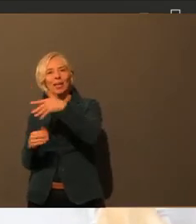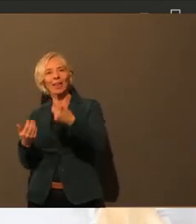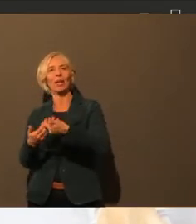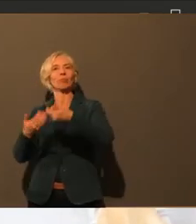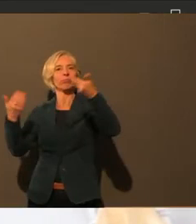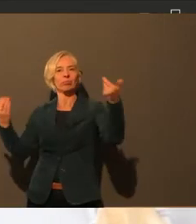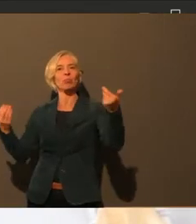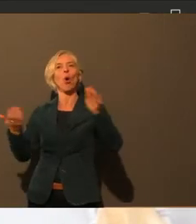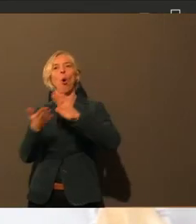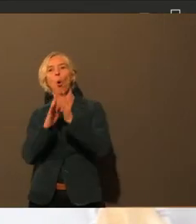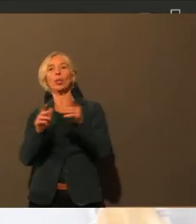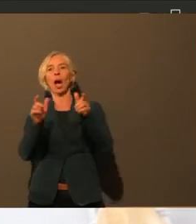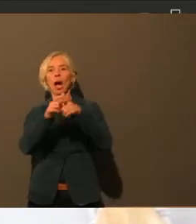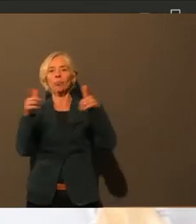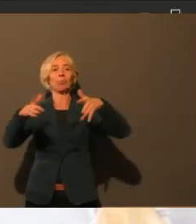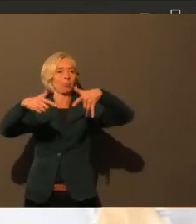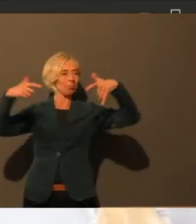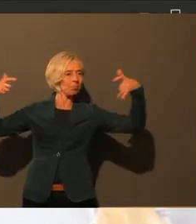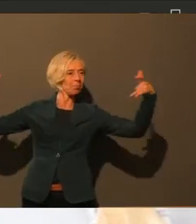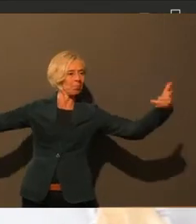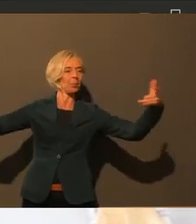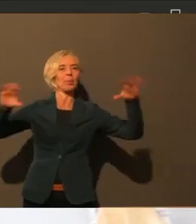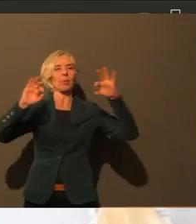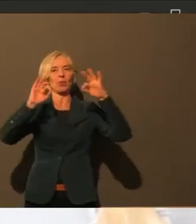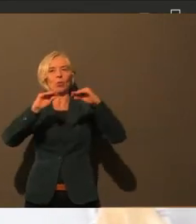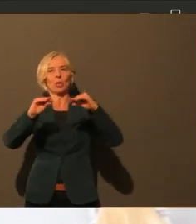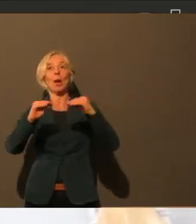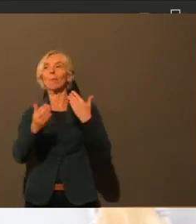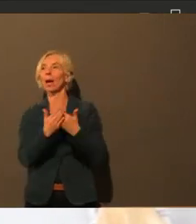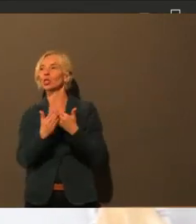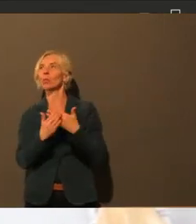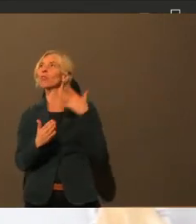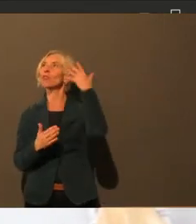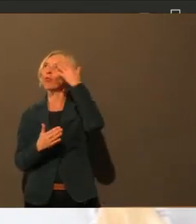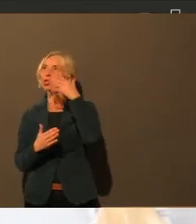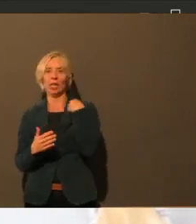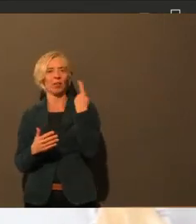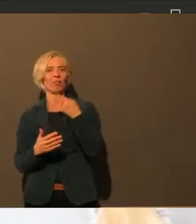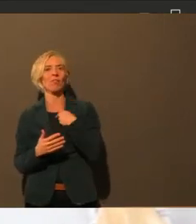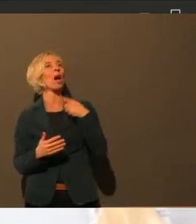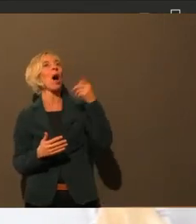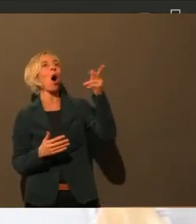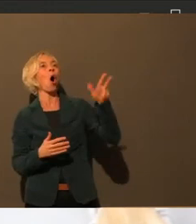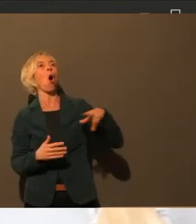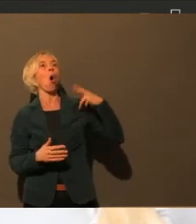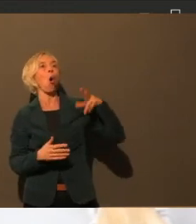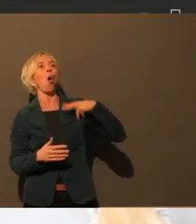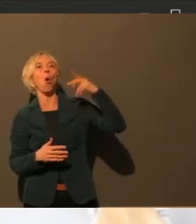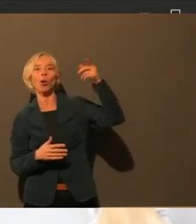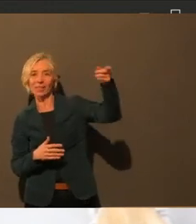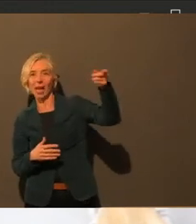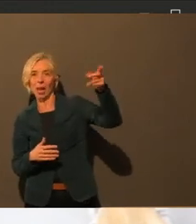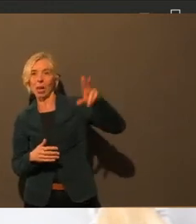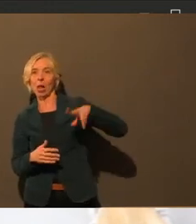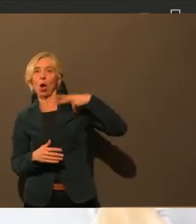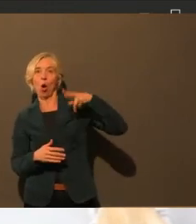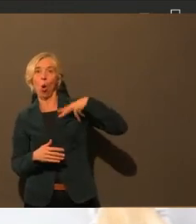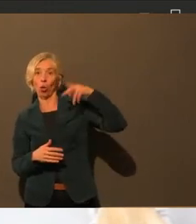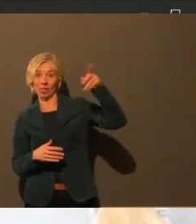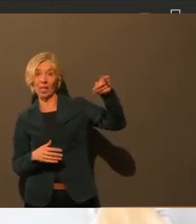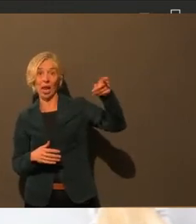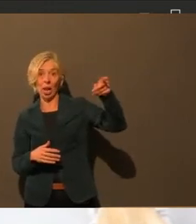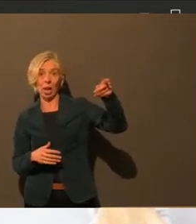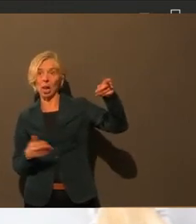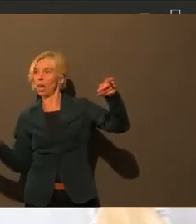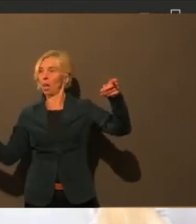woanders untergebracht werden können. Weil wenn wir ein Hotel beispielsweise zur Verfügung stellen, dann müssen wir die Tagungsräume in dem Hotel anmieten